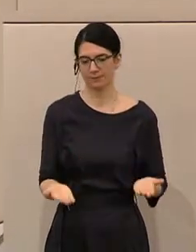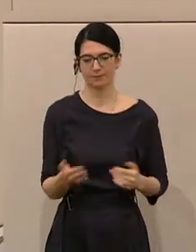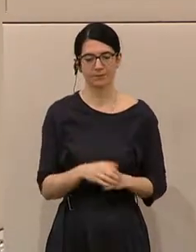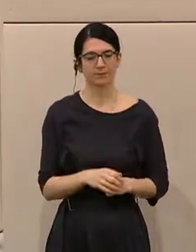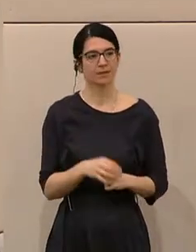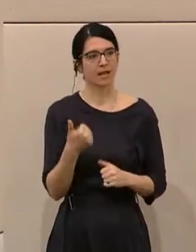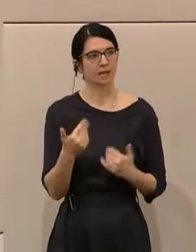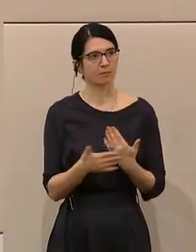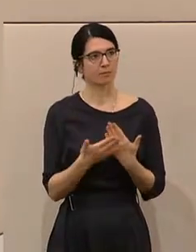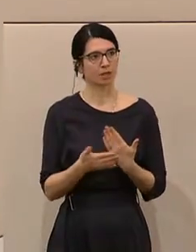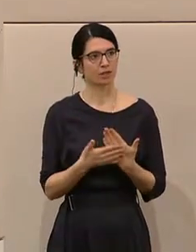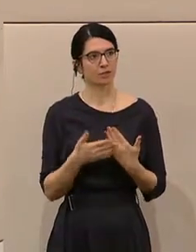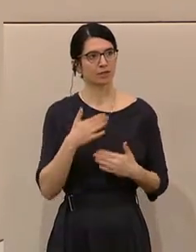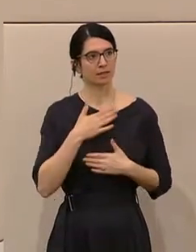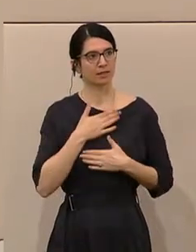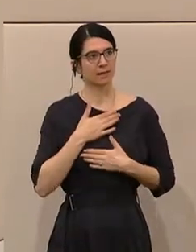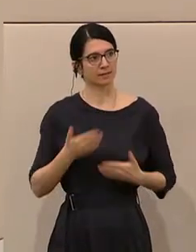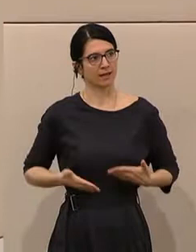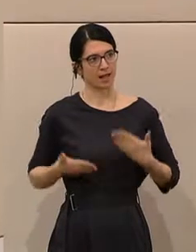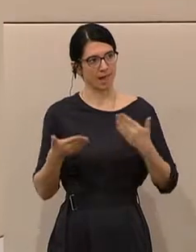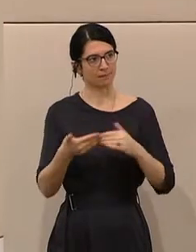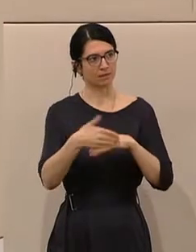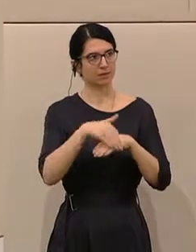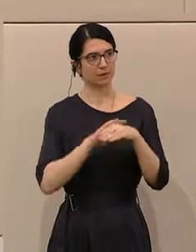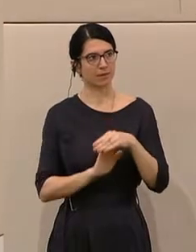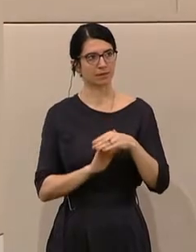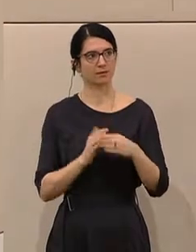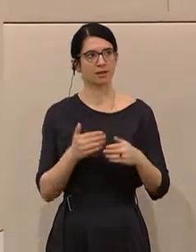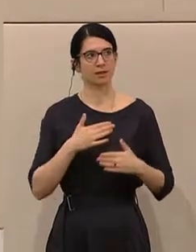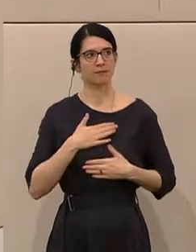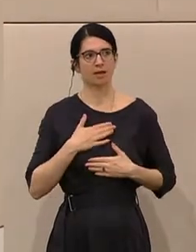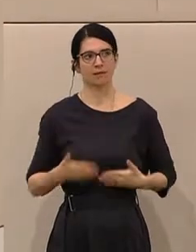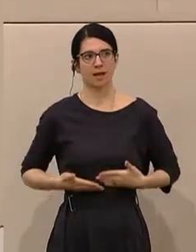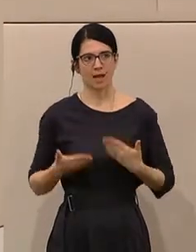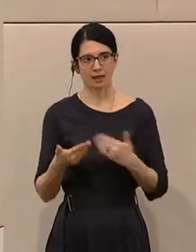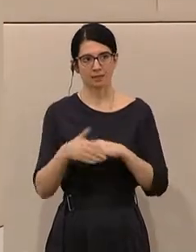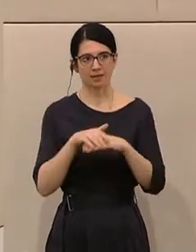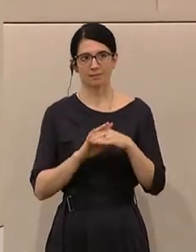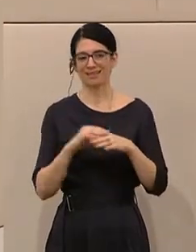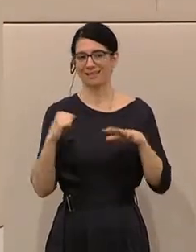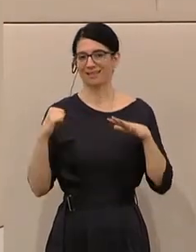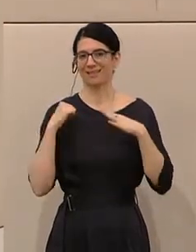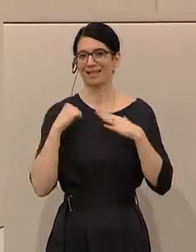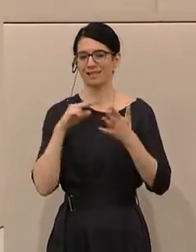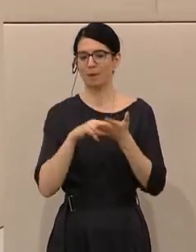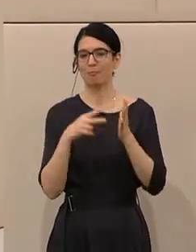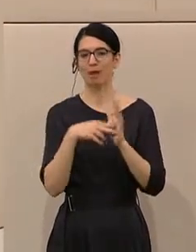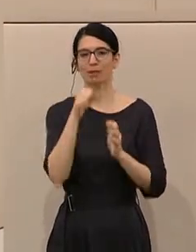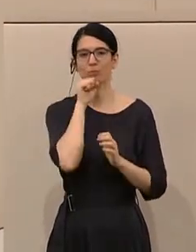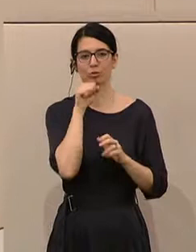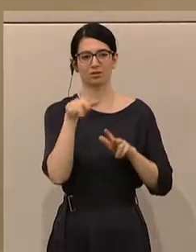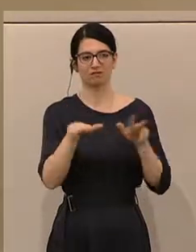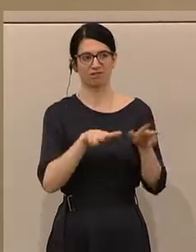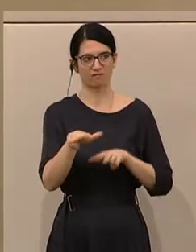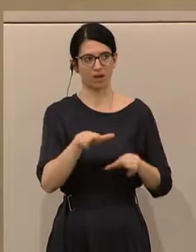Ich sage nur ein Beispiel. In meiner Heimatgemeinde, in meiner Heimatgemeinde sind 16 Planposten in der Verwaltung